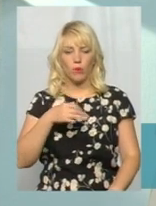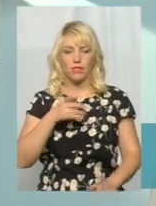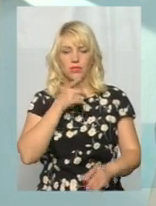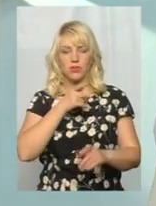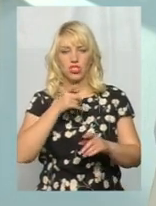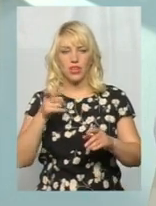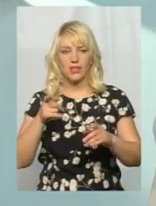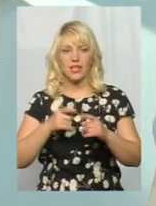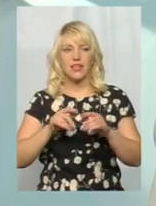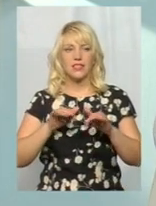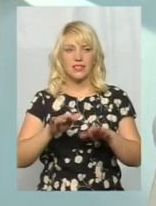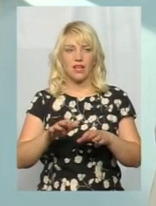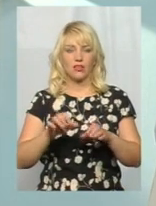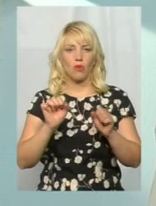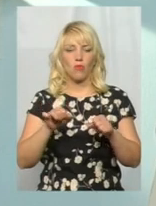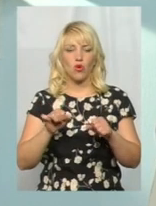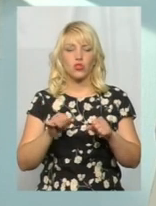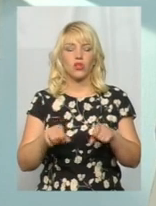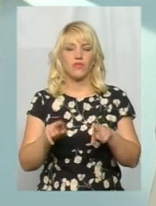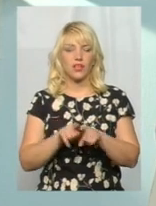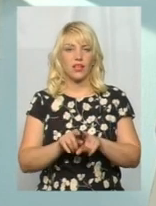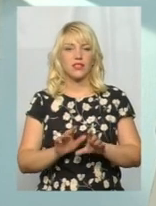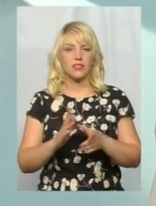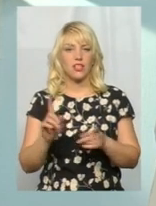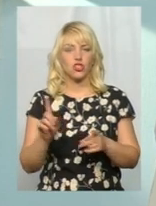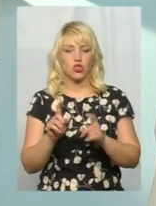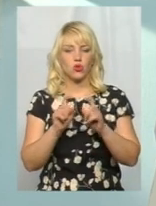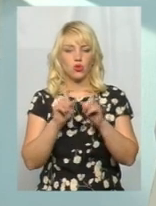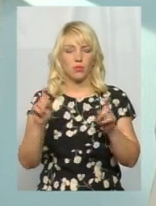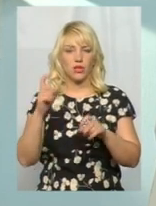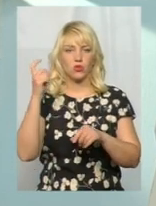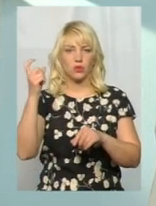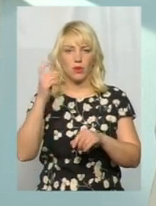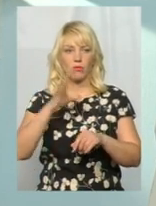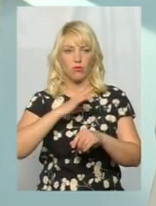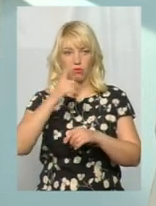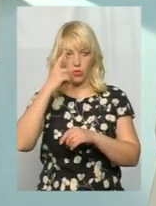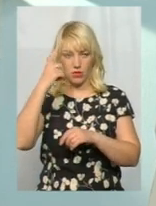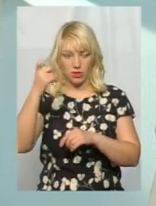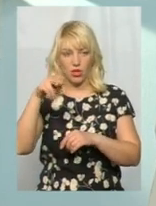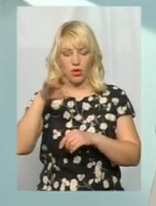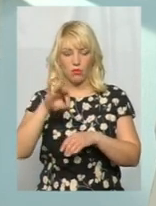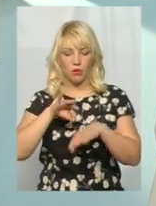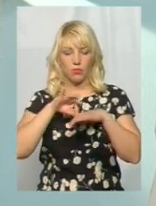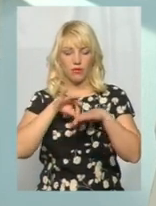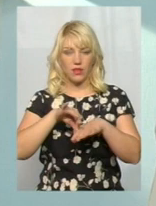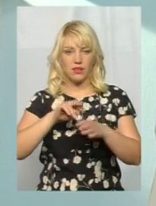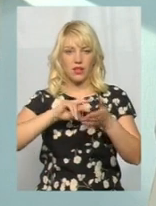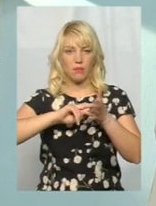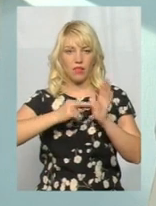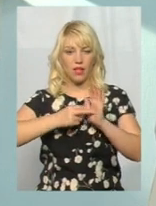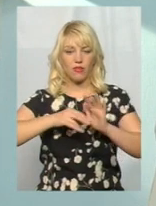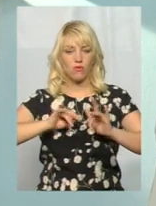якраз, імовірно, сталося те, що я озвучивав трішечки раніше. Соб'єкт господарювання був попереджений про проведення планового заходу і